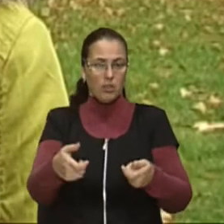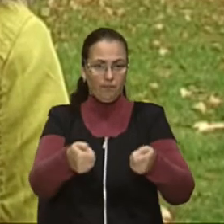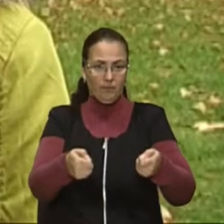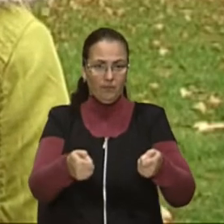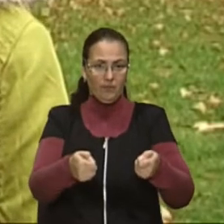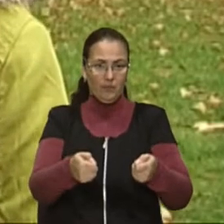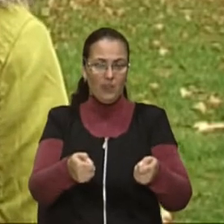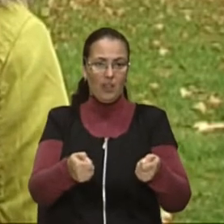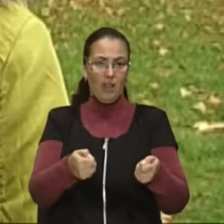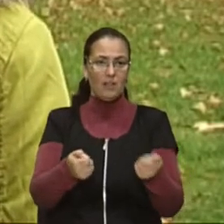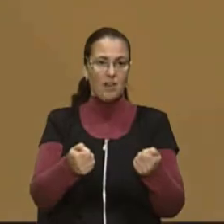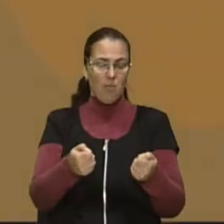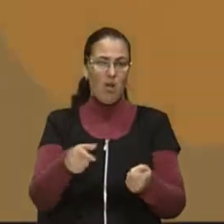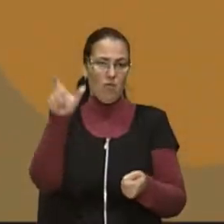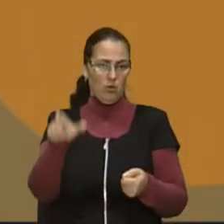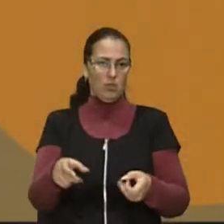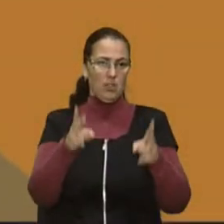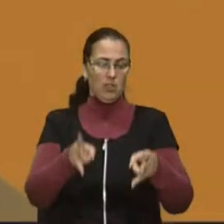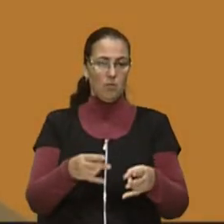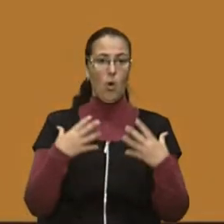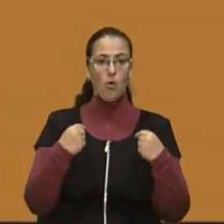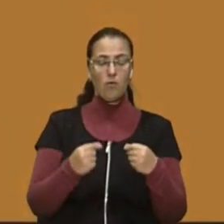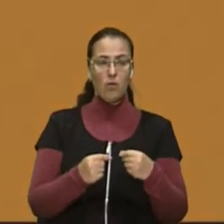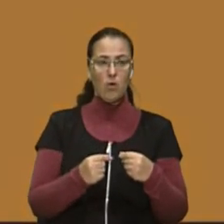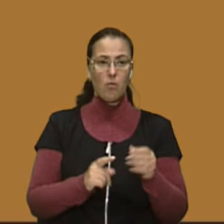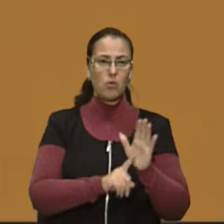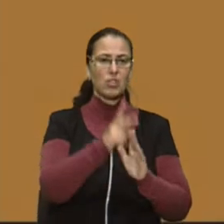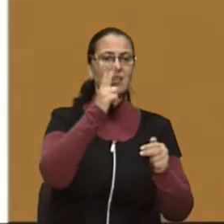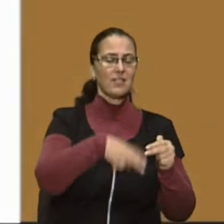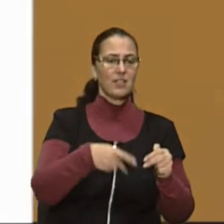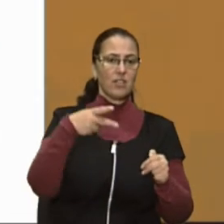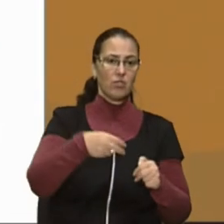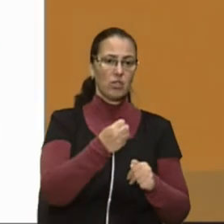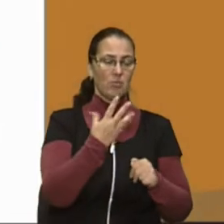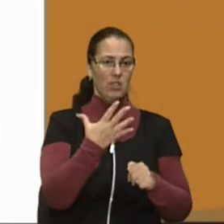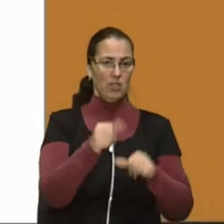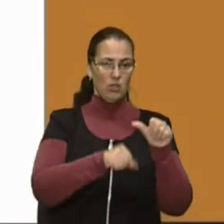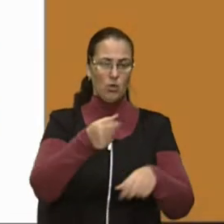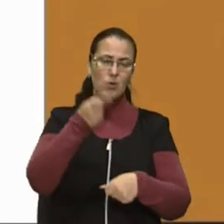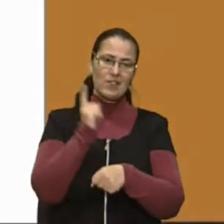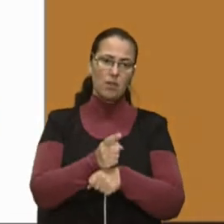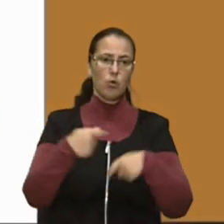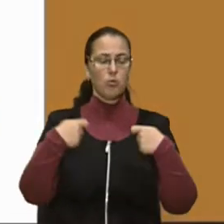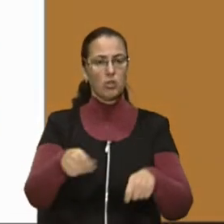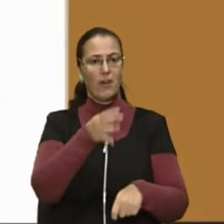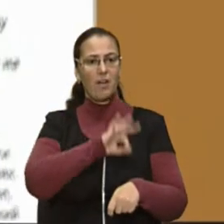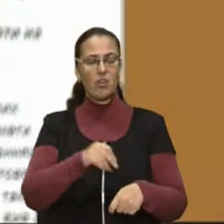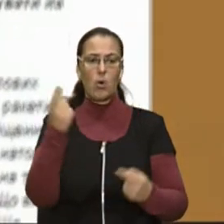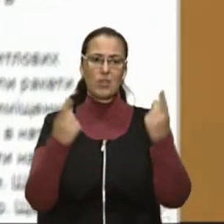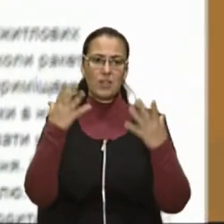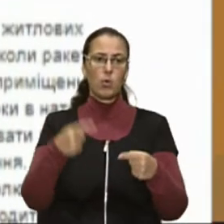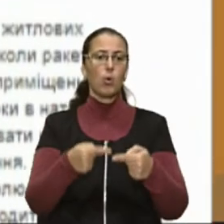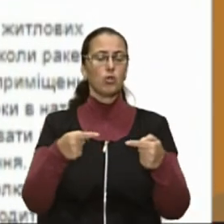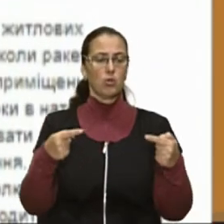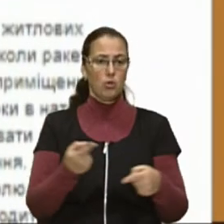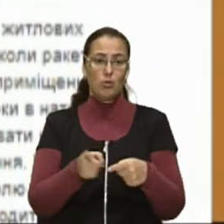порвані, кучер травмований. У Львові від кінця 2015 року заборонено продавати та використовувати салюти та петарди,